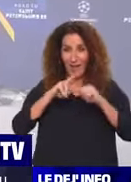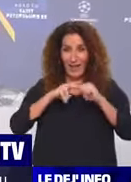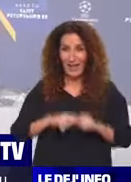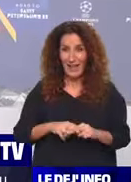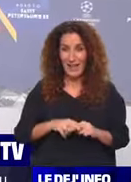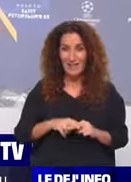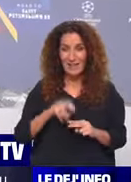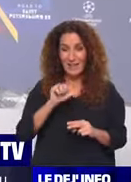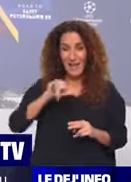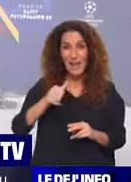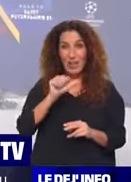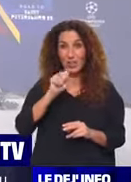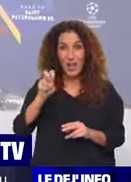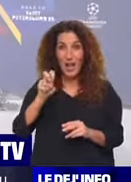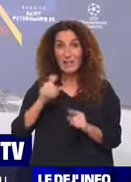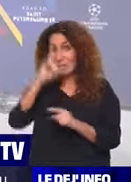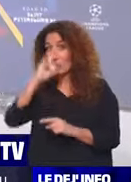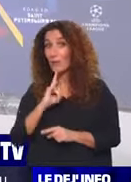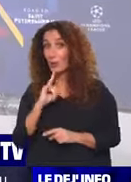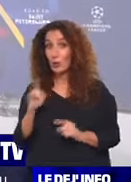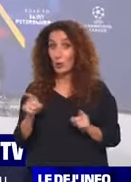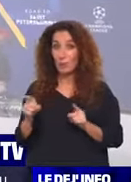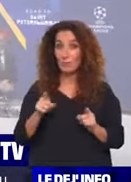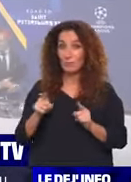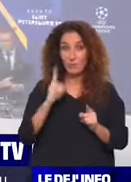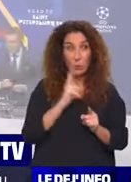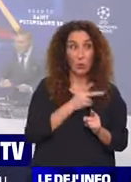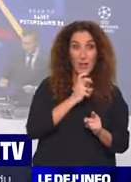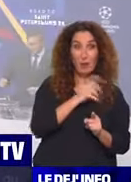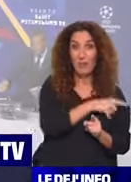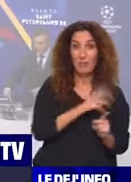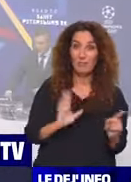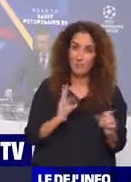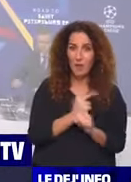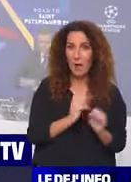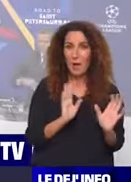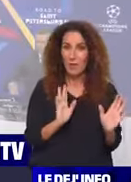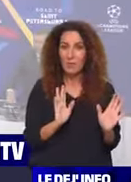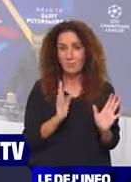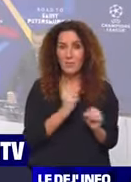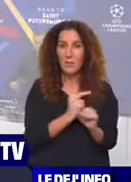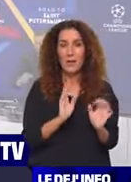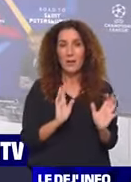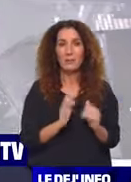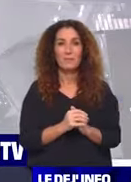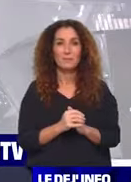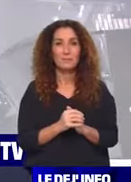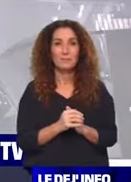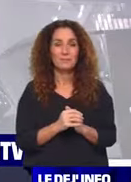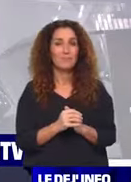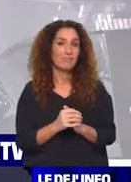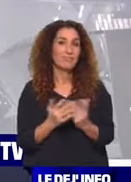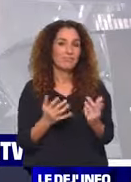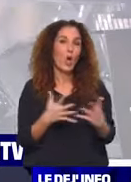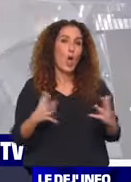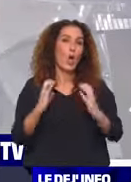tu... Ajax, c'est le Juve. Et la Juventus, pour le PSG. Donc, c'est pas si mal. Ça sera, au final, pas si mal. On va dire que ça reste de